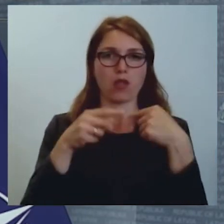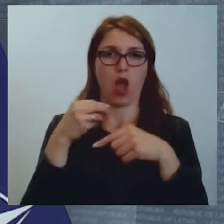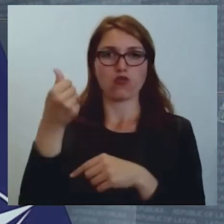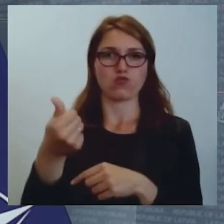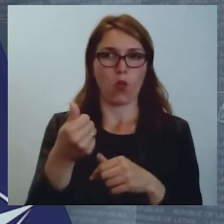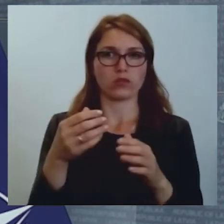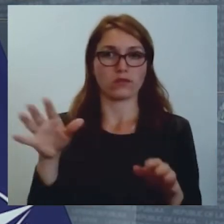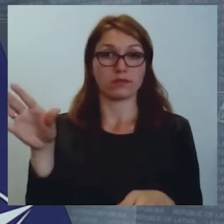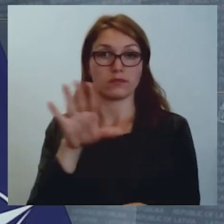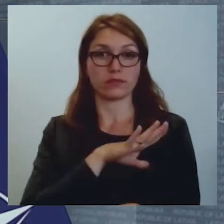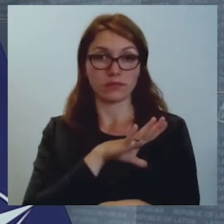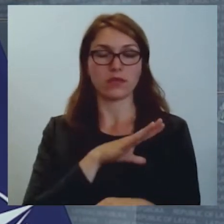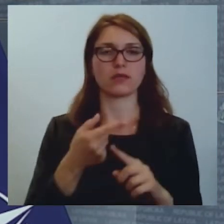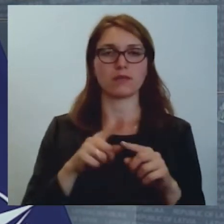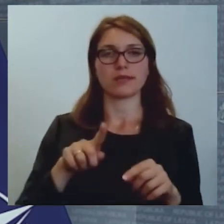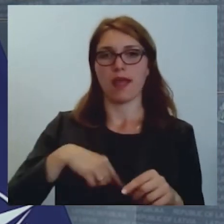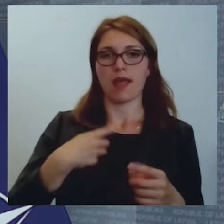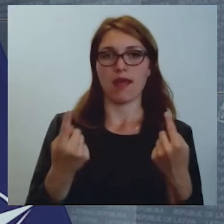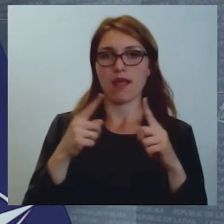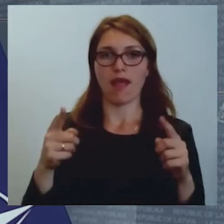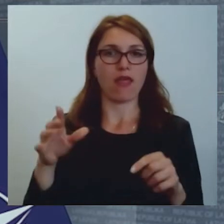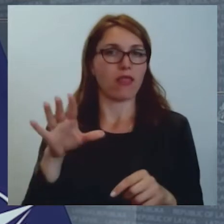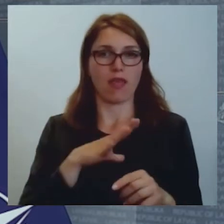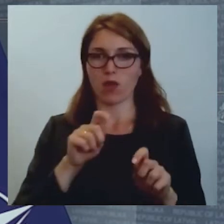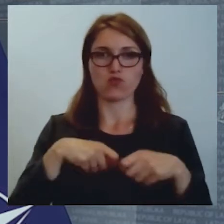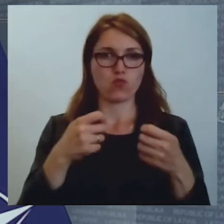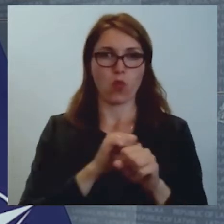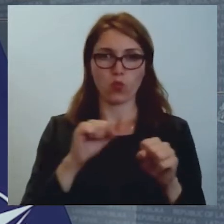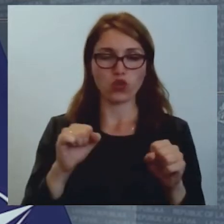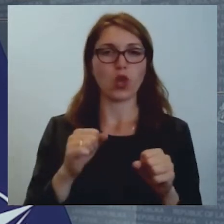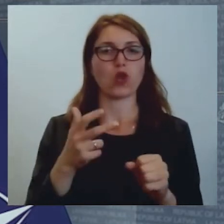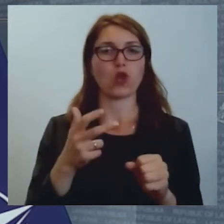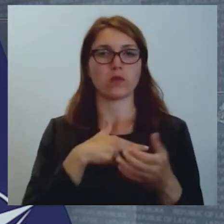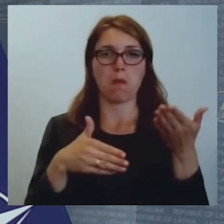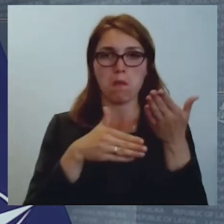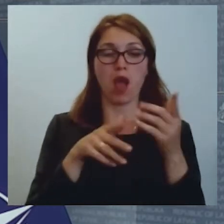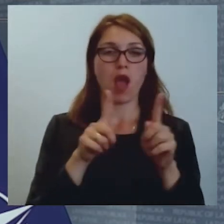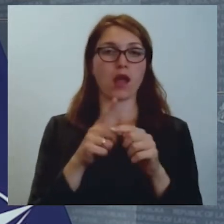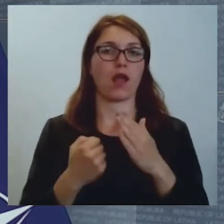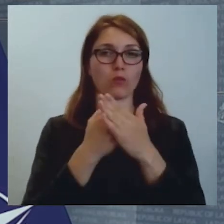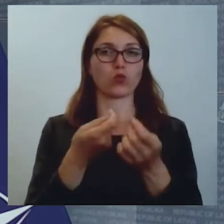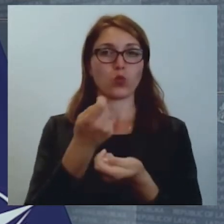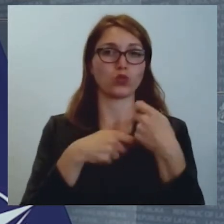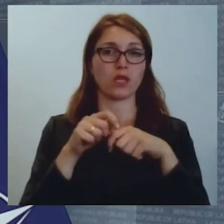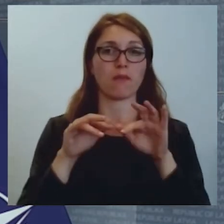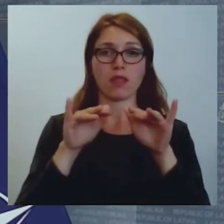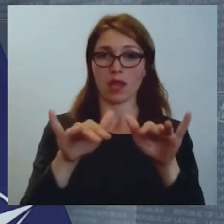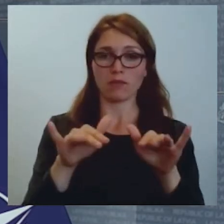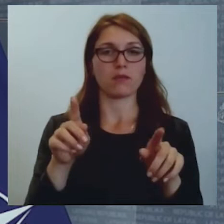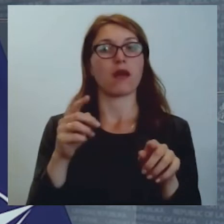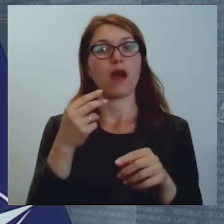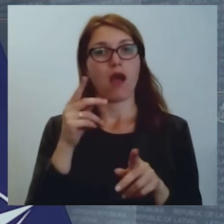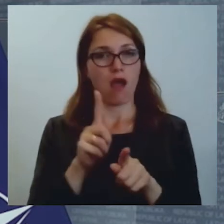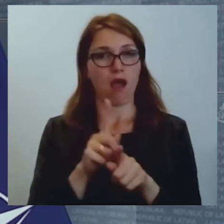nav iespējams ilgtermiņā nodrošināt ne sociālo palīdzību, ne atbalstu uzņēmēju darbībai, kur mēs esam